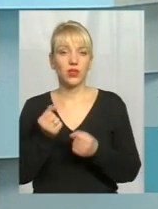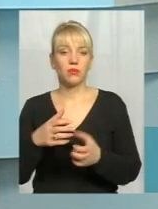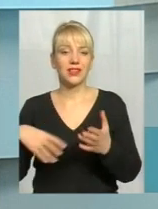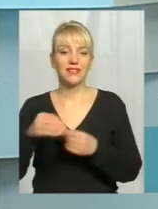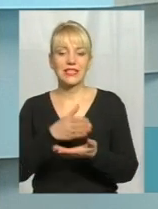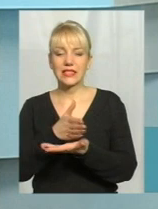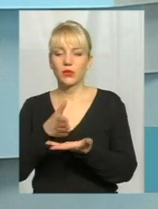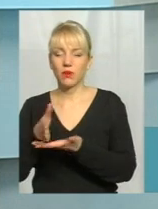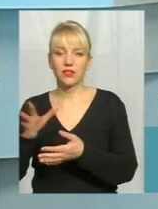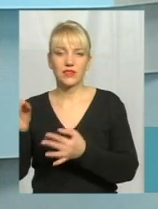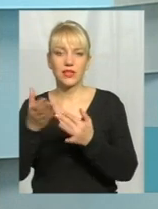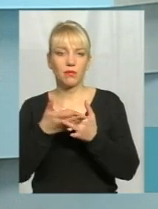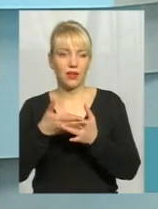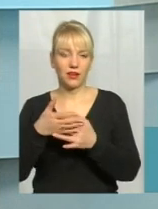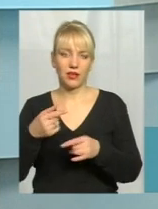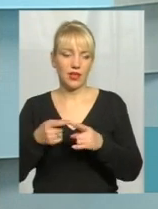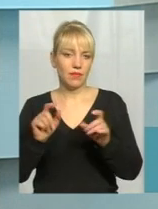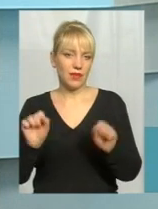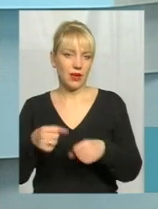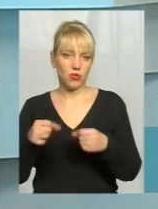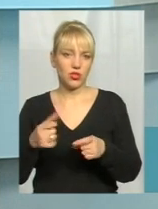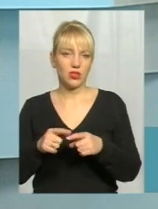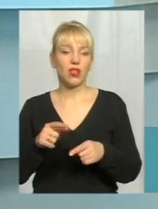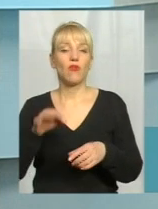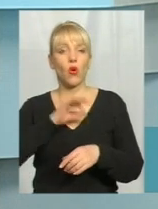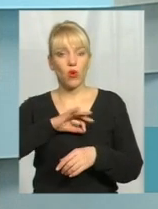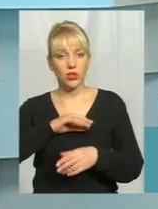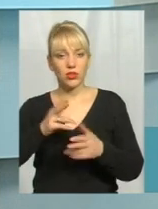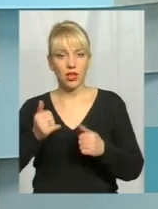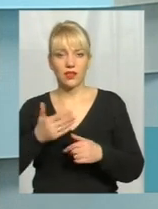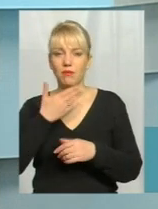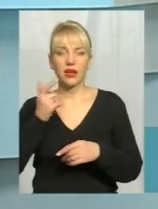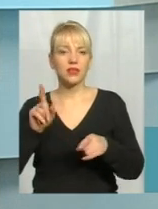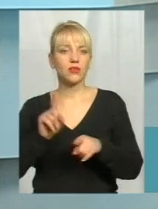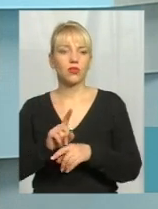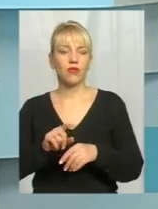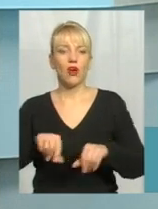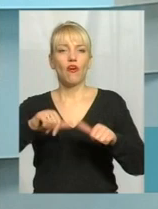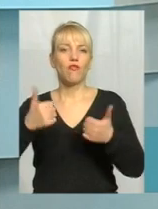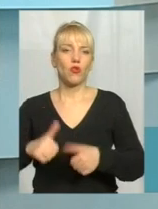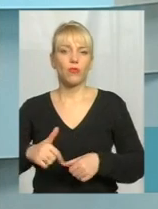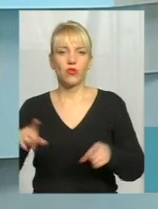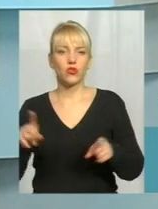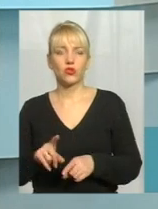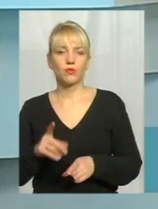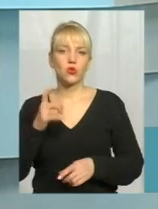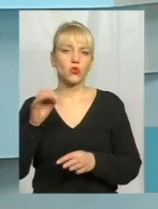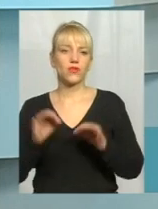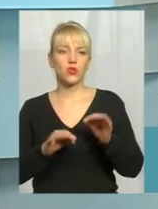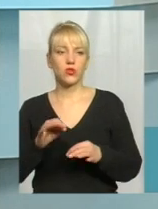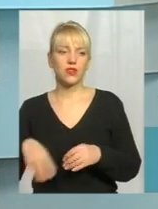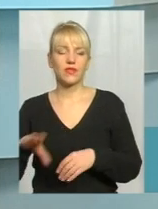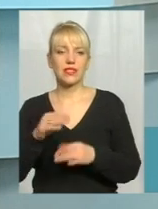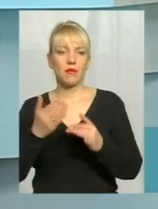спектр всіх пільг майже неможливо. Користуватися вони користуються, немає такого формулювання, щоб було 100% всіх